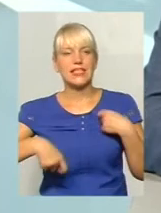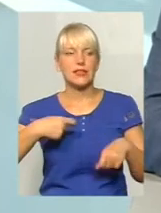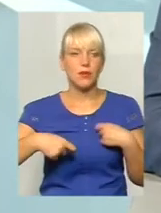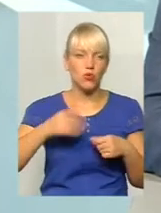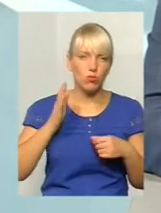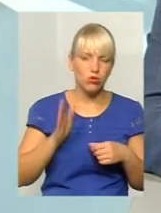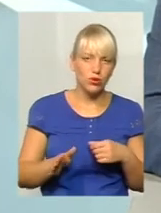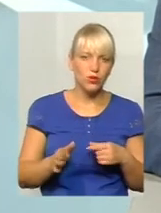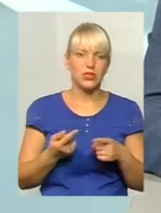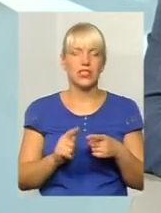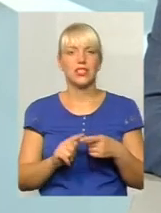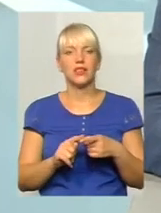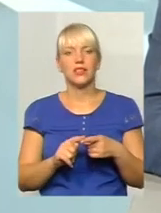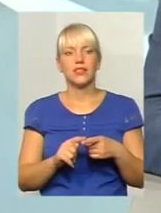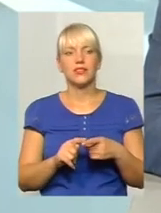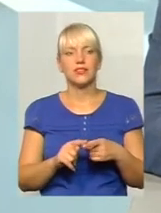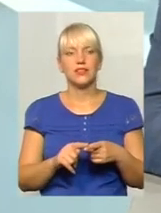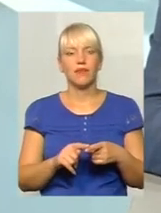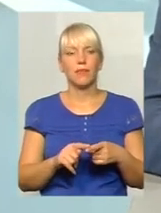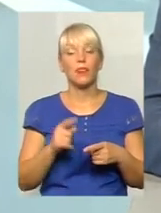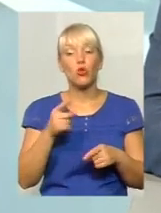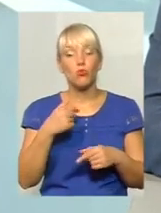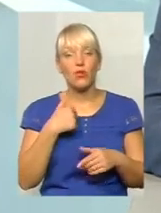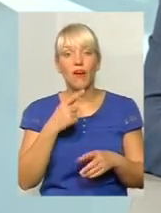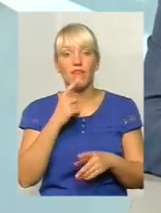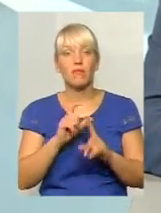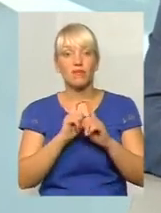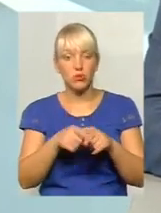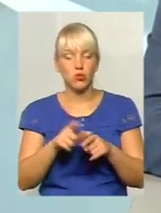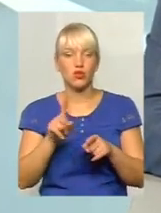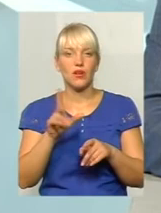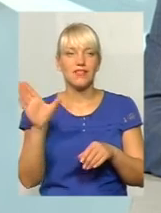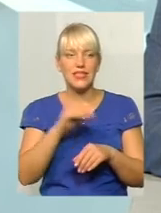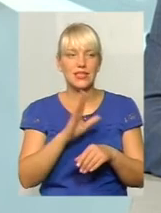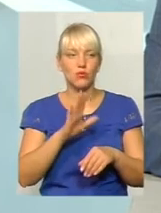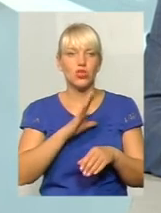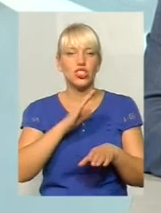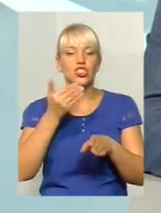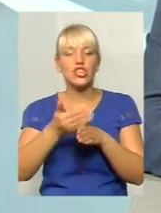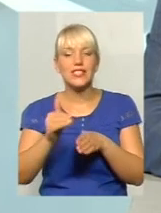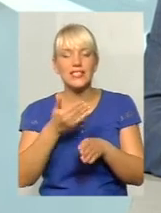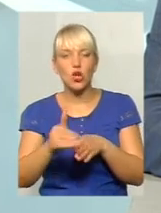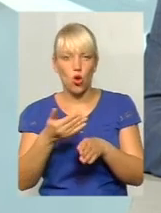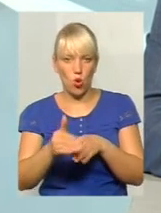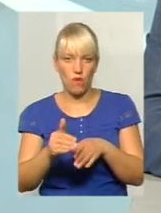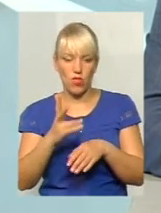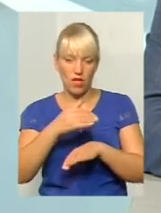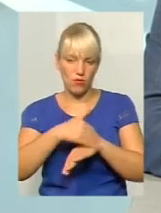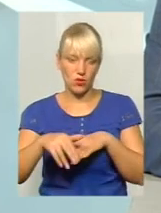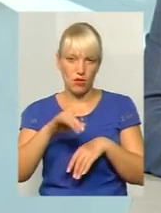дані маршрути збиткові. Тому я й кажу, що всі маршрути, вони були частковим заїздом на вулицю Саргурбургську.